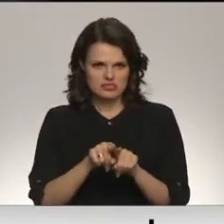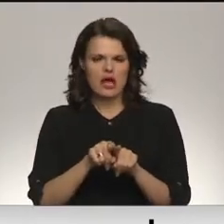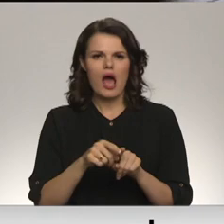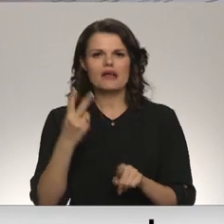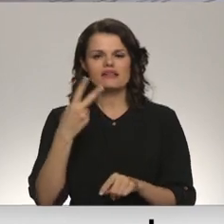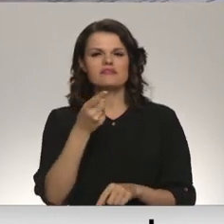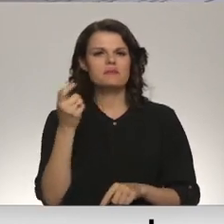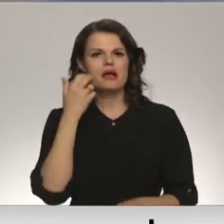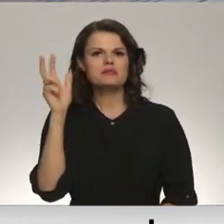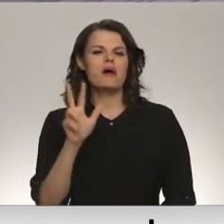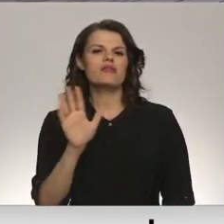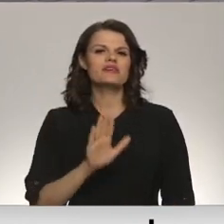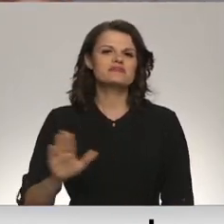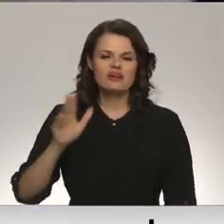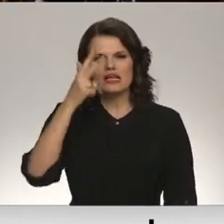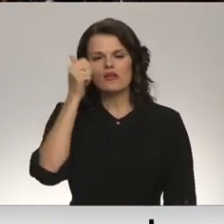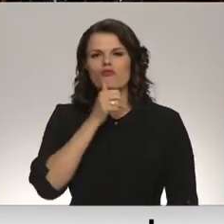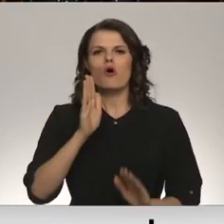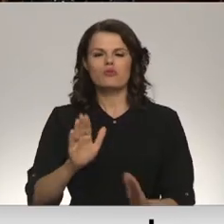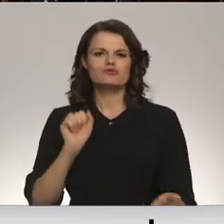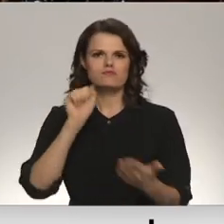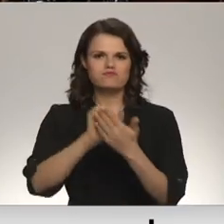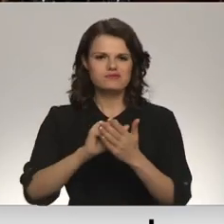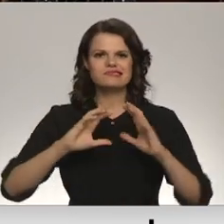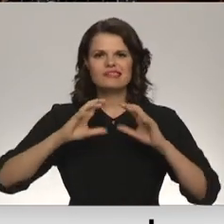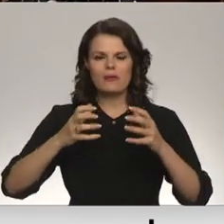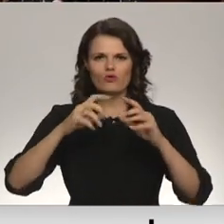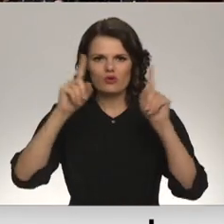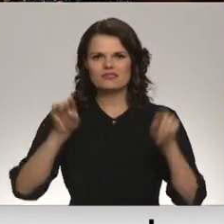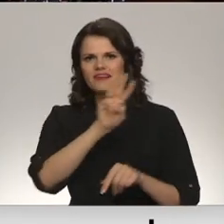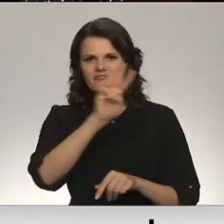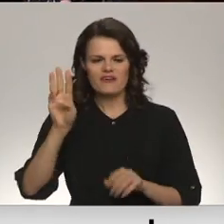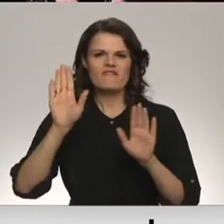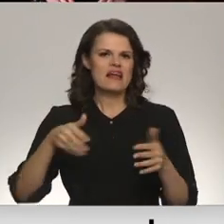Dokuments tiks ievietotas starp daudzkajā platformā, par to varēs parakstīties sikvienas.